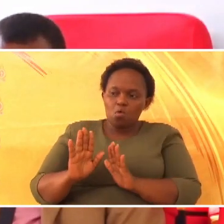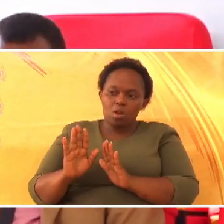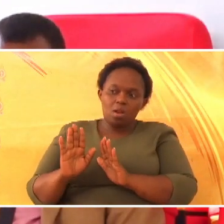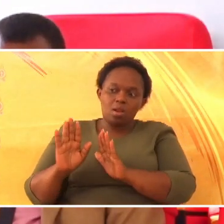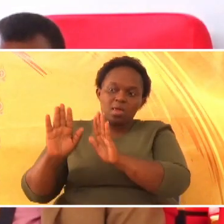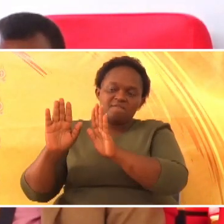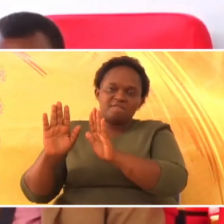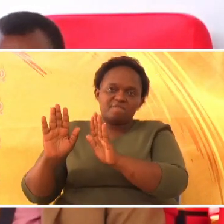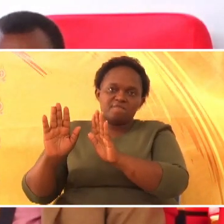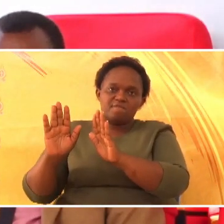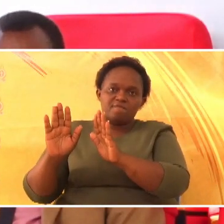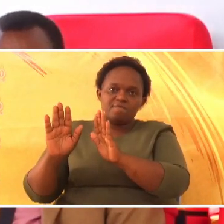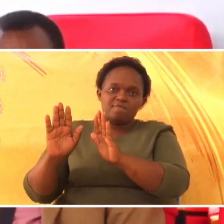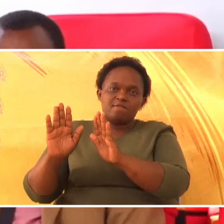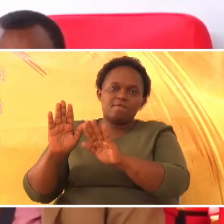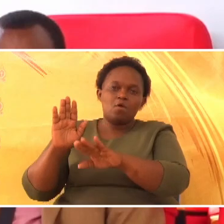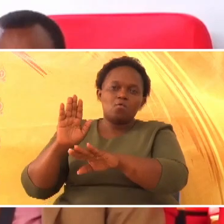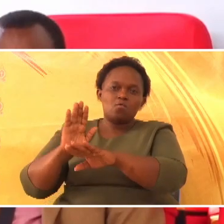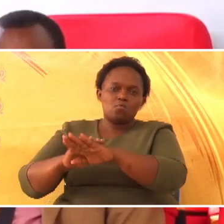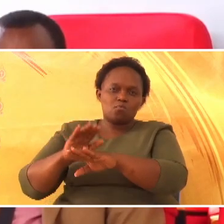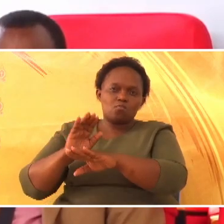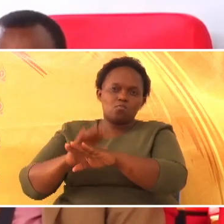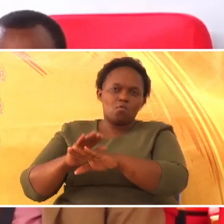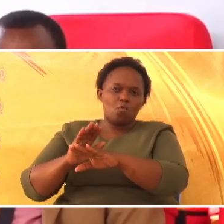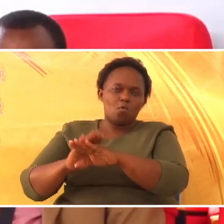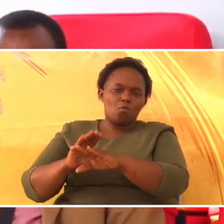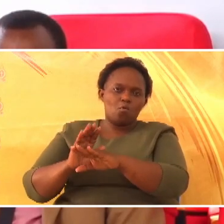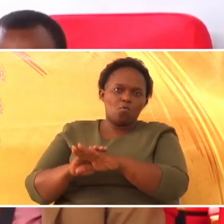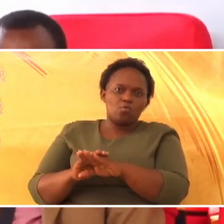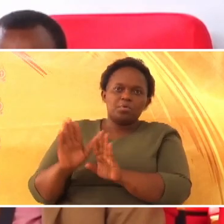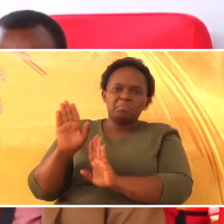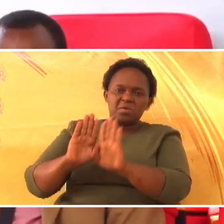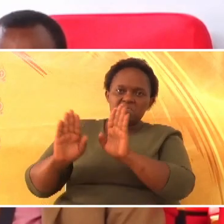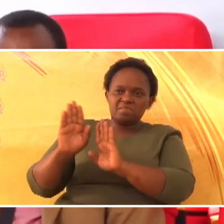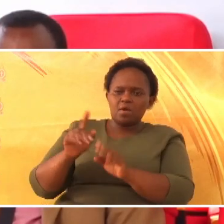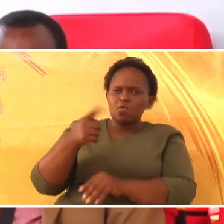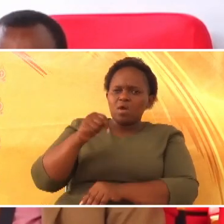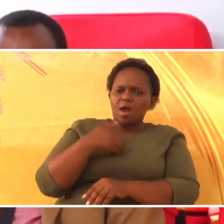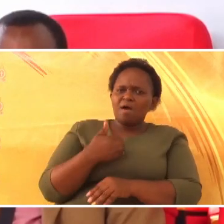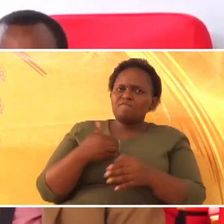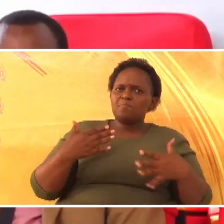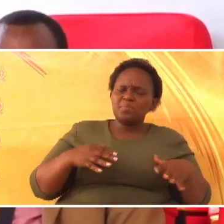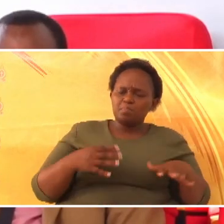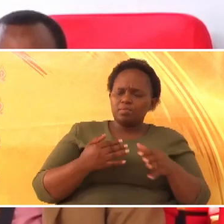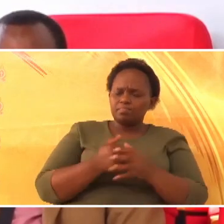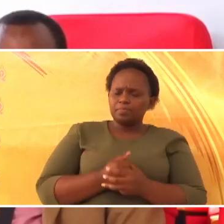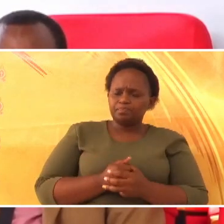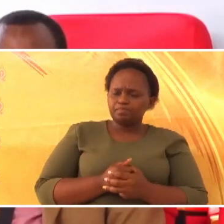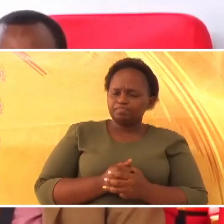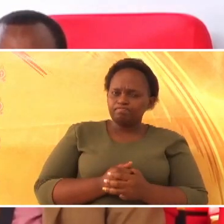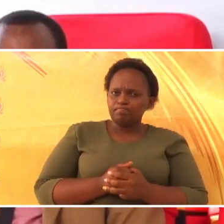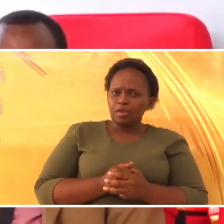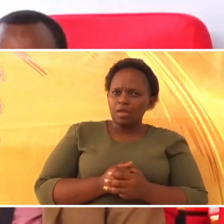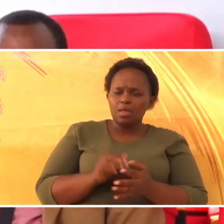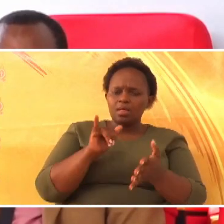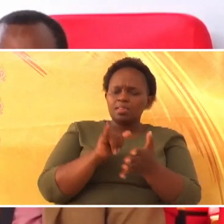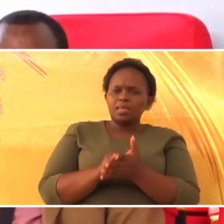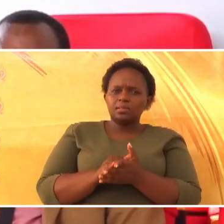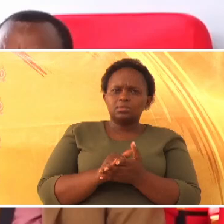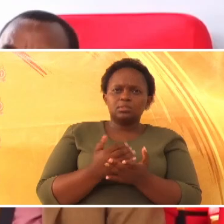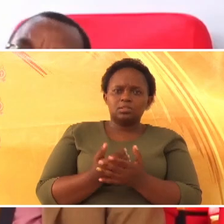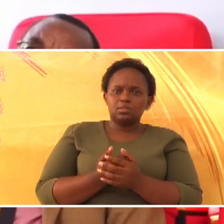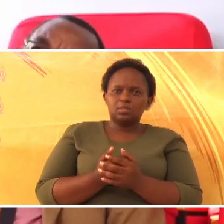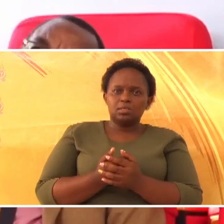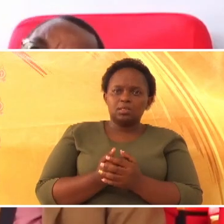tunaita legacy nzuri. Kuna watu ambaho, wanakosekana